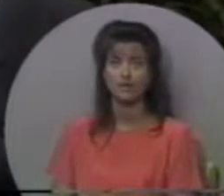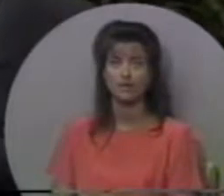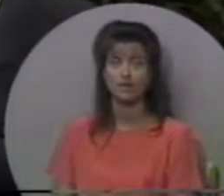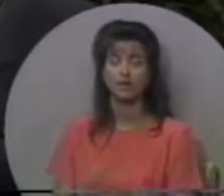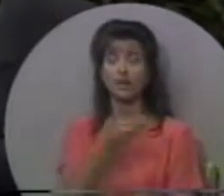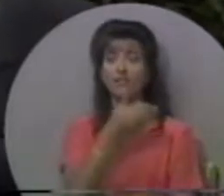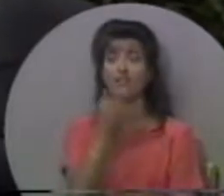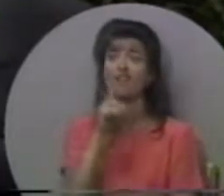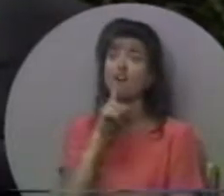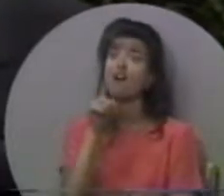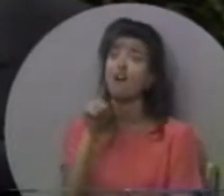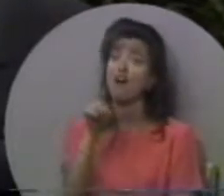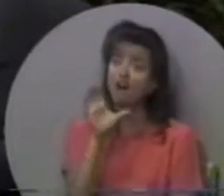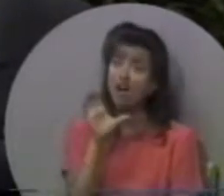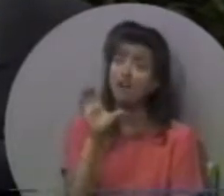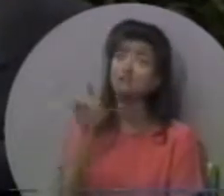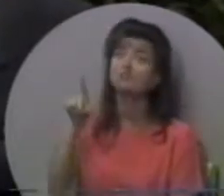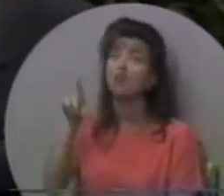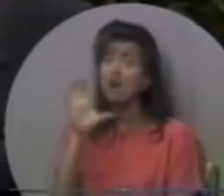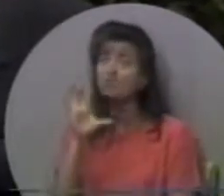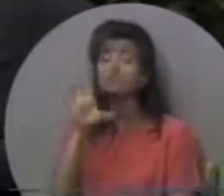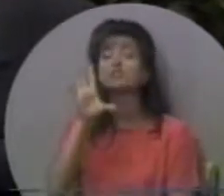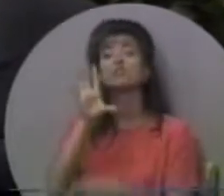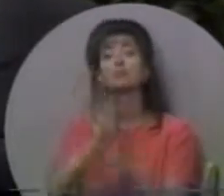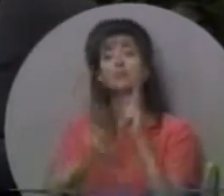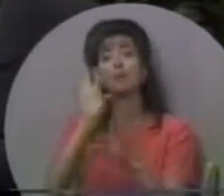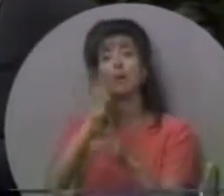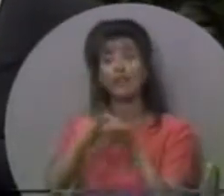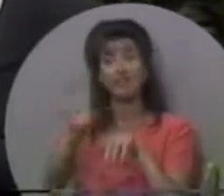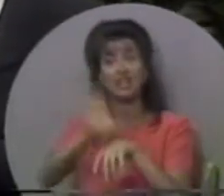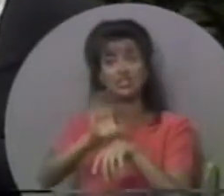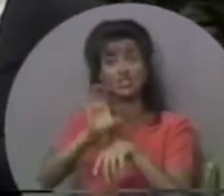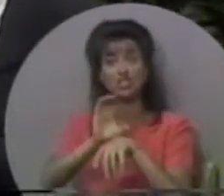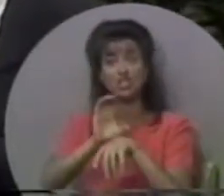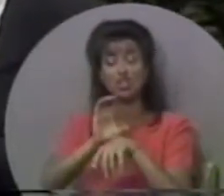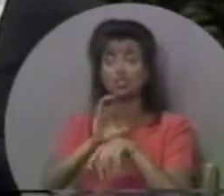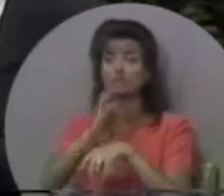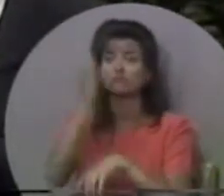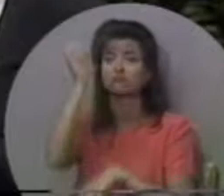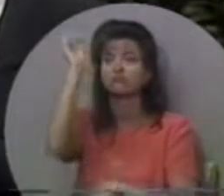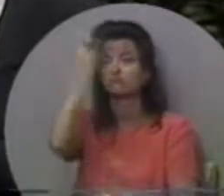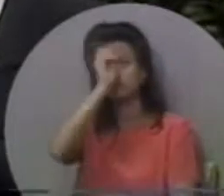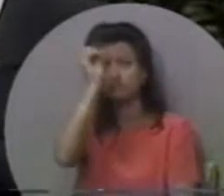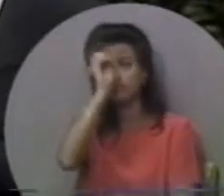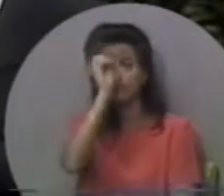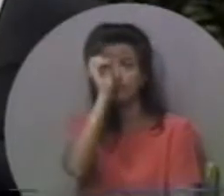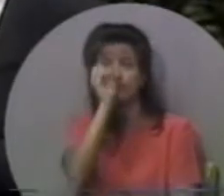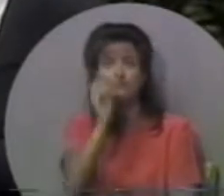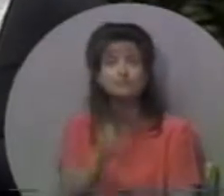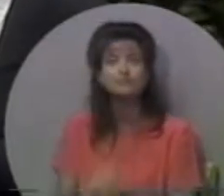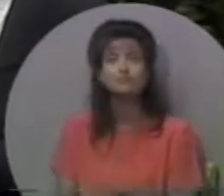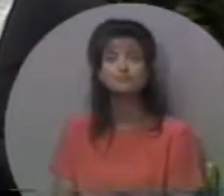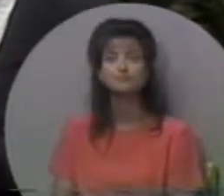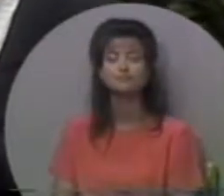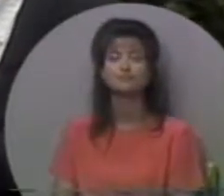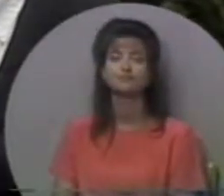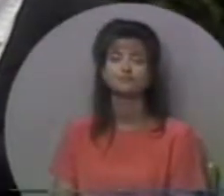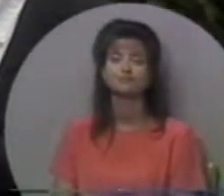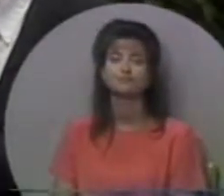Є сотні в служінні більшої благодаті, які не торкаються цього.